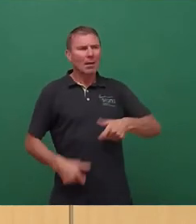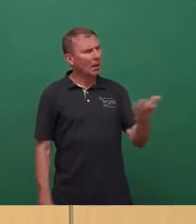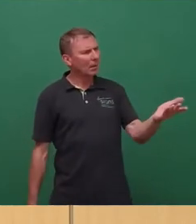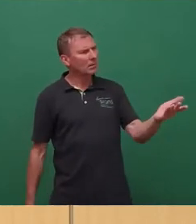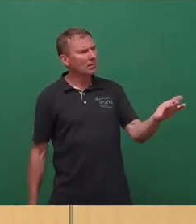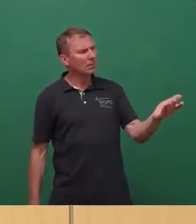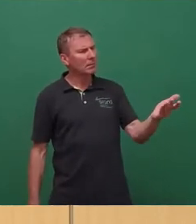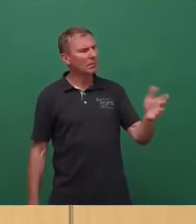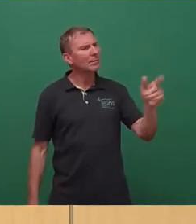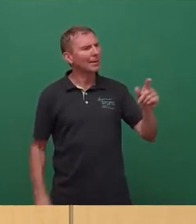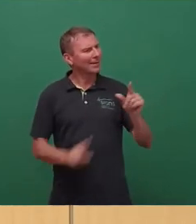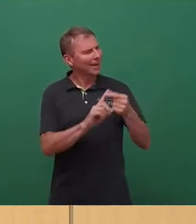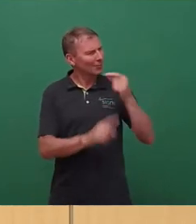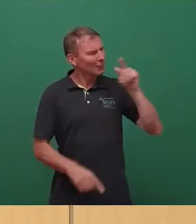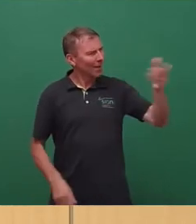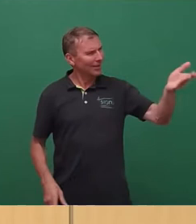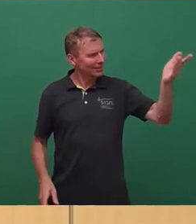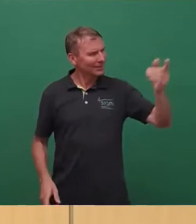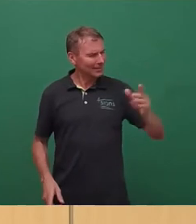Ein kleiner Spaßkeks da.